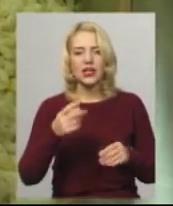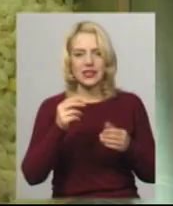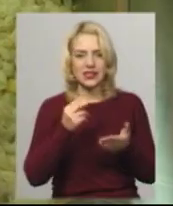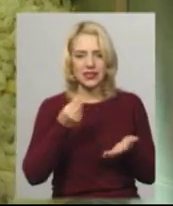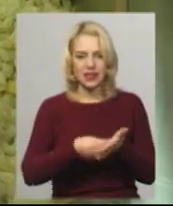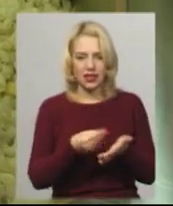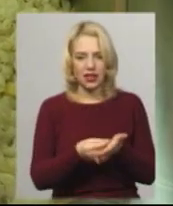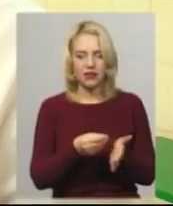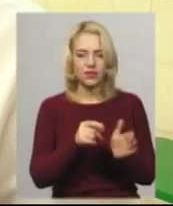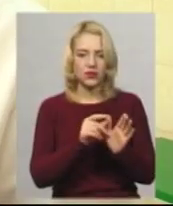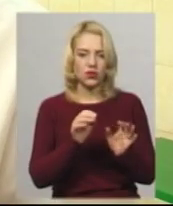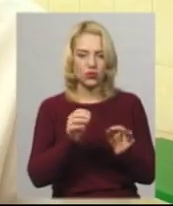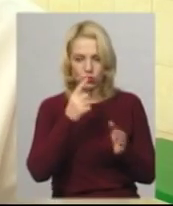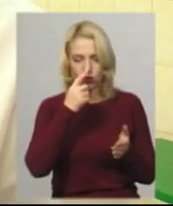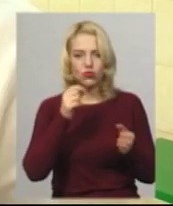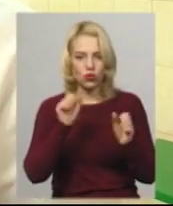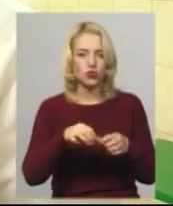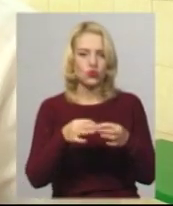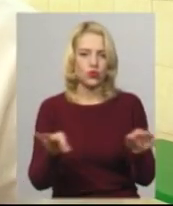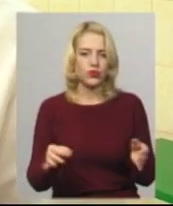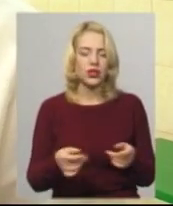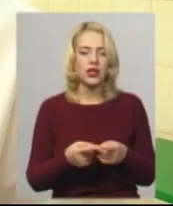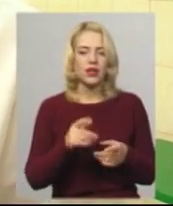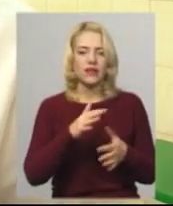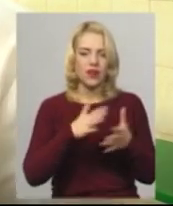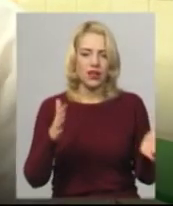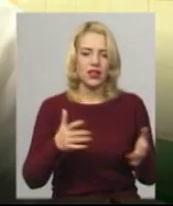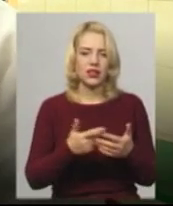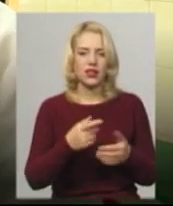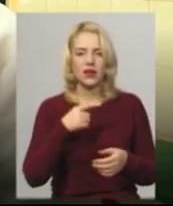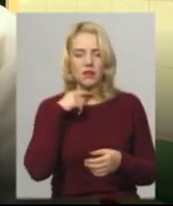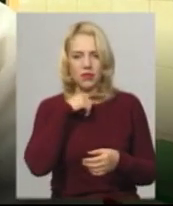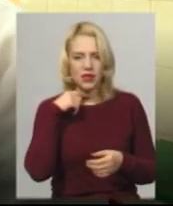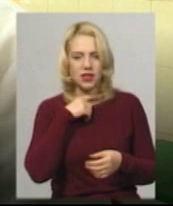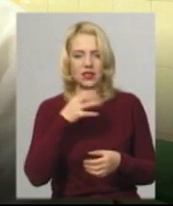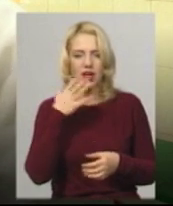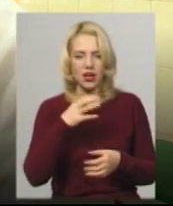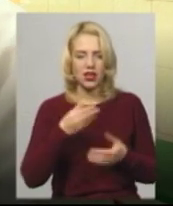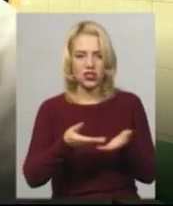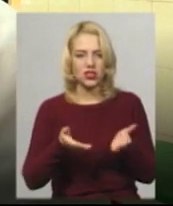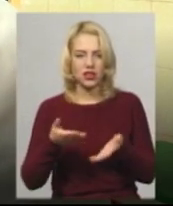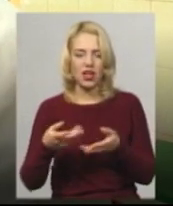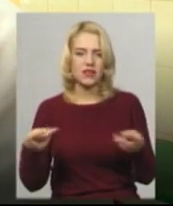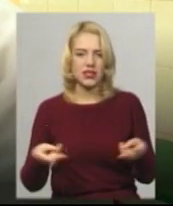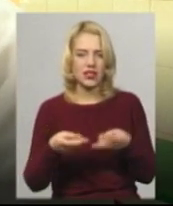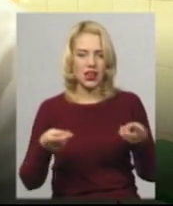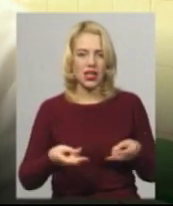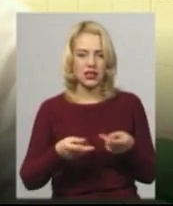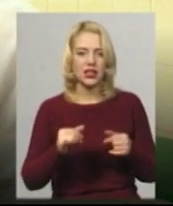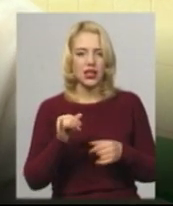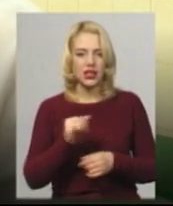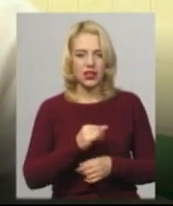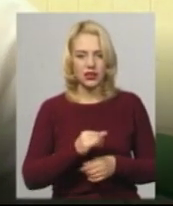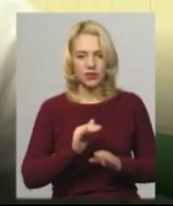комірник їдальні Марія Майструк. Великий асортимент і м'ясних блюд, і гарячих страв готовиться, також салати, і